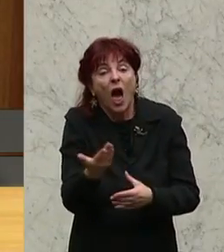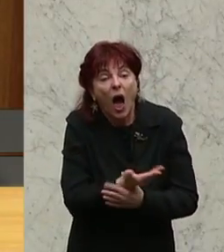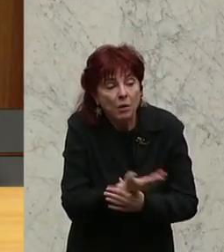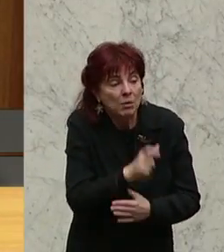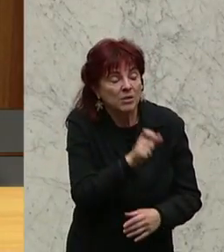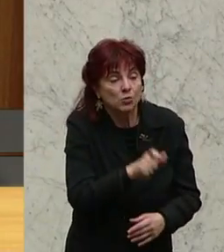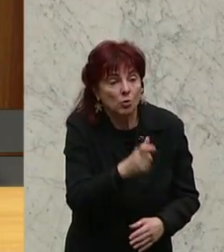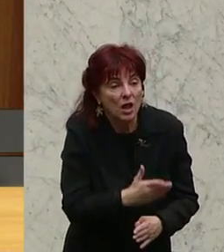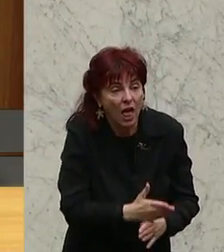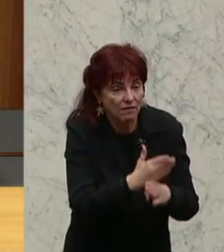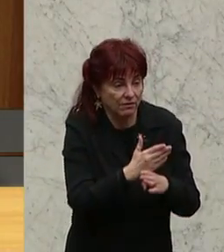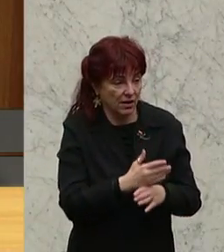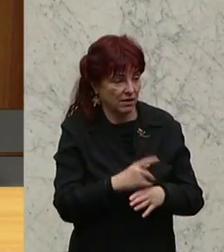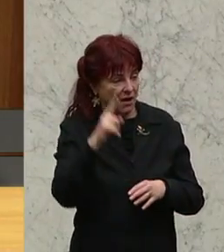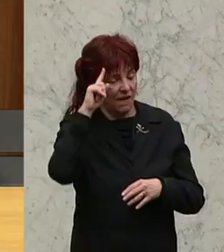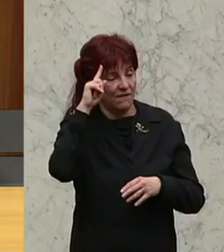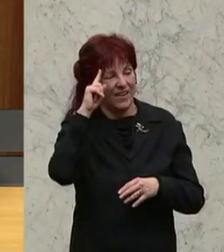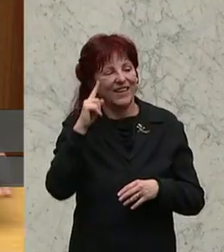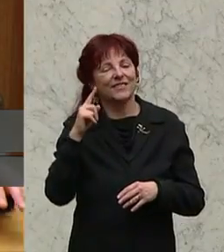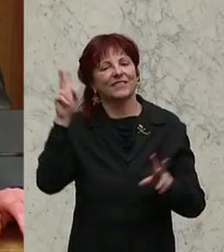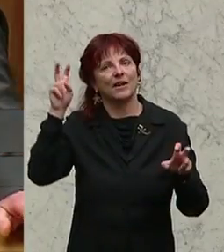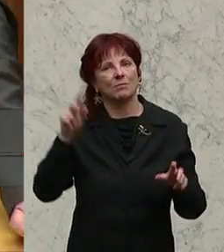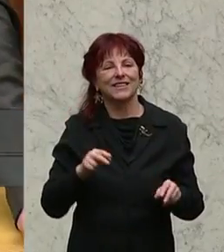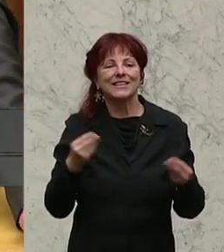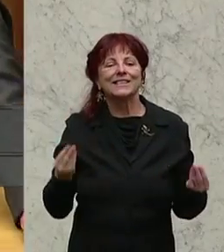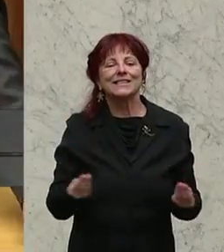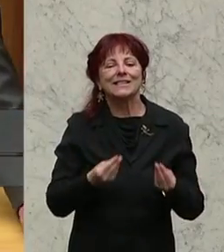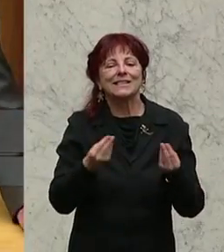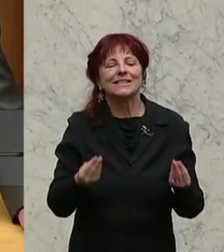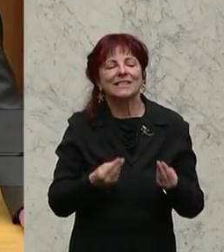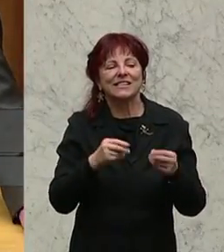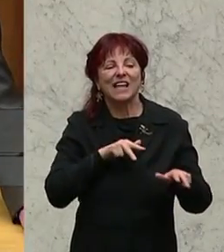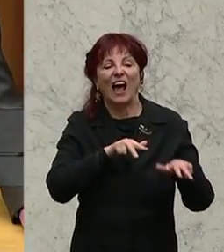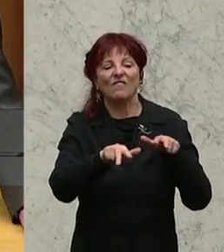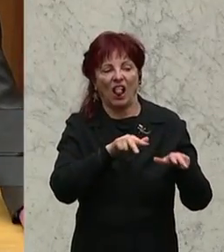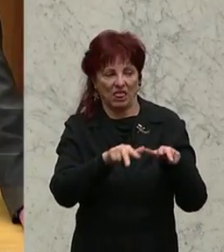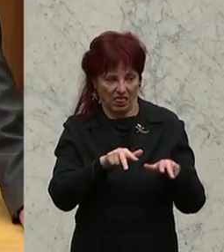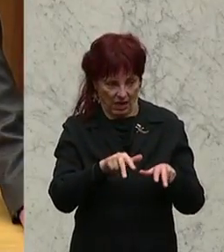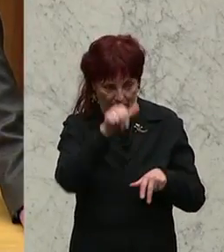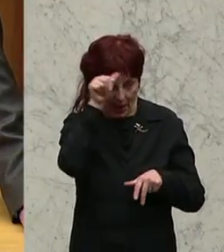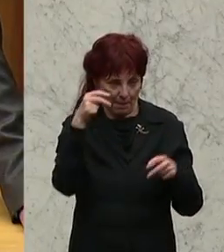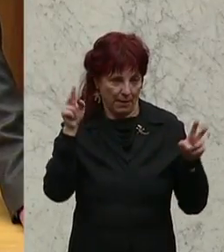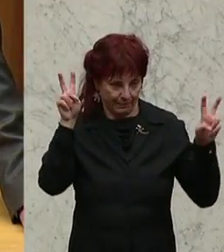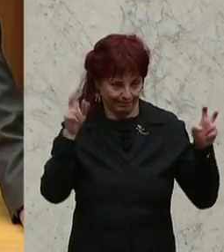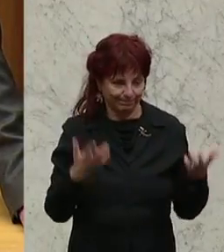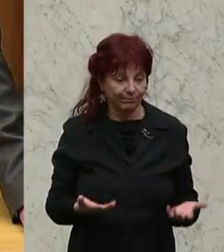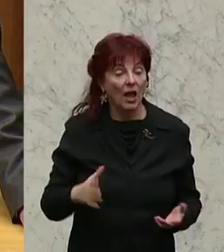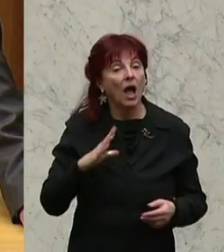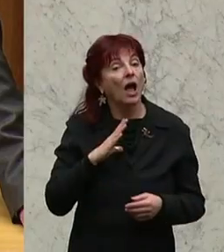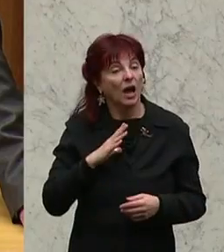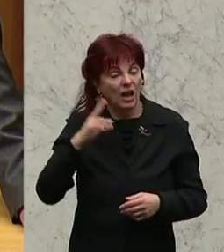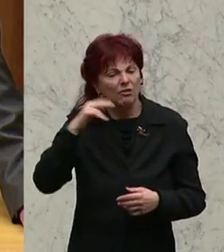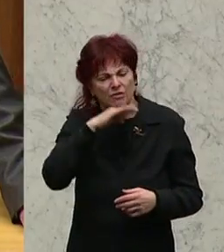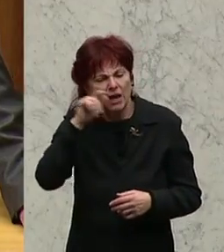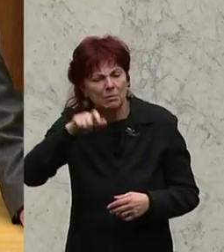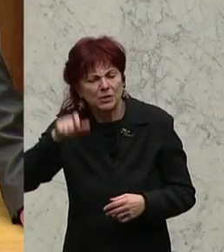sollen. Wir alle kennen das Lauftat unter Sachwalter, besachwaltete Menschen, kennen das Problem. Viele haben das in der eigenen